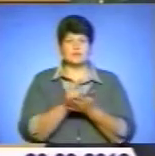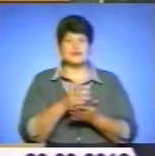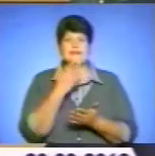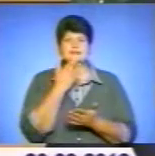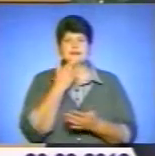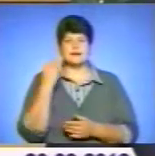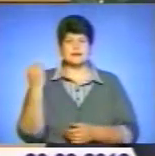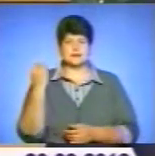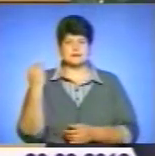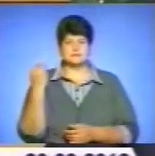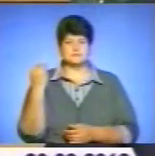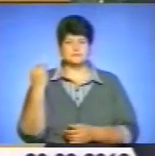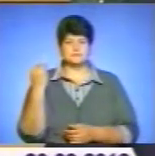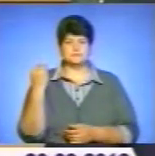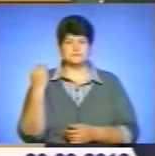інтереси.